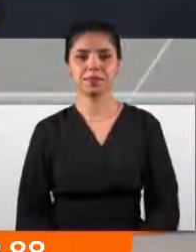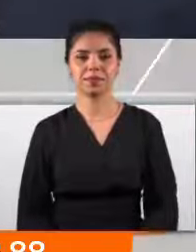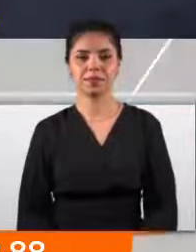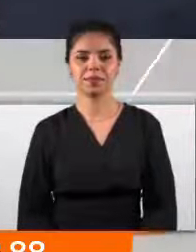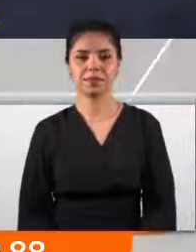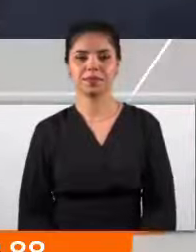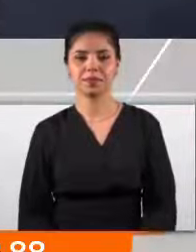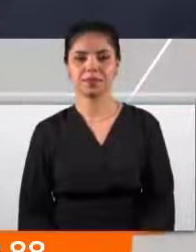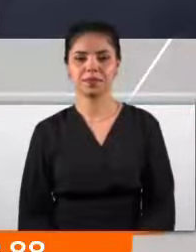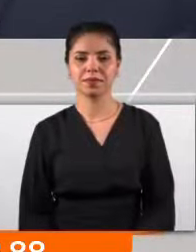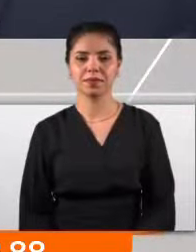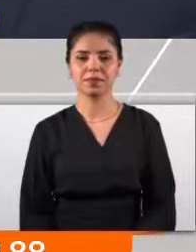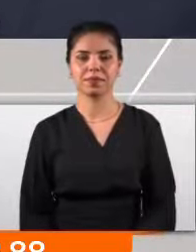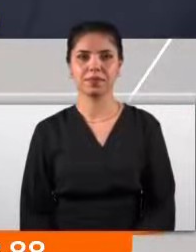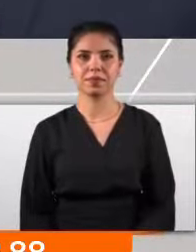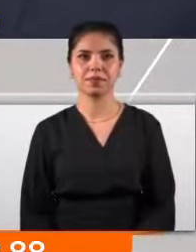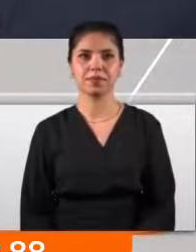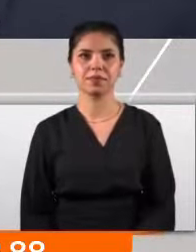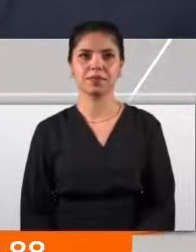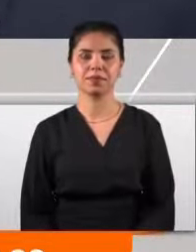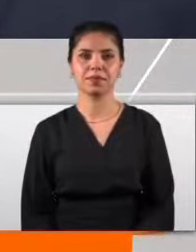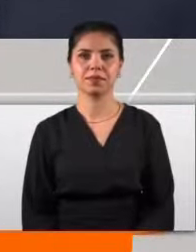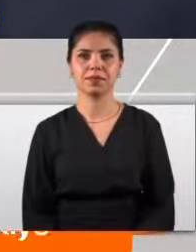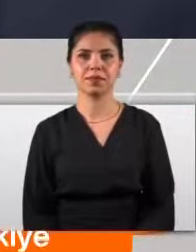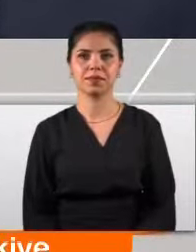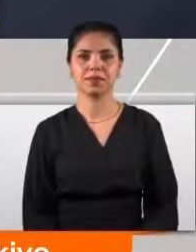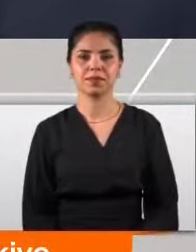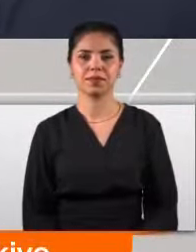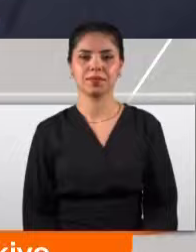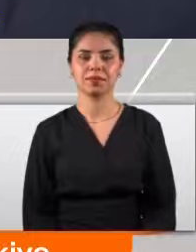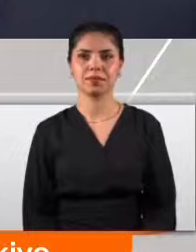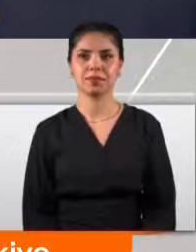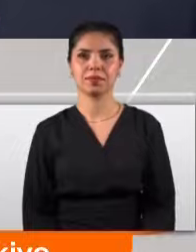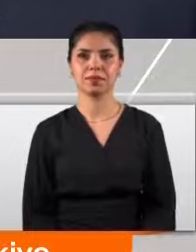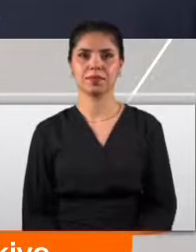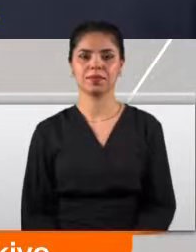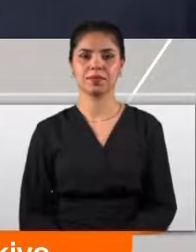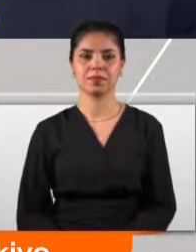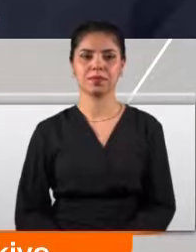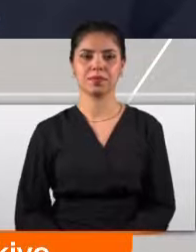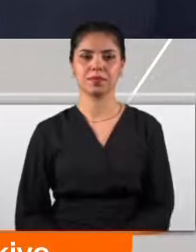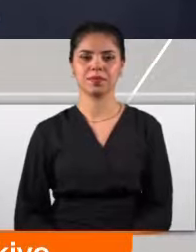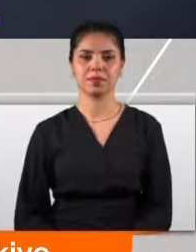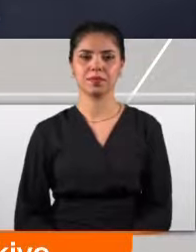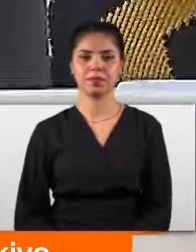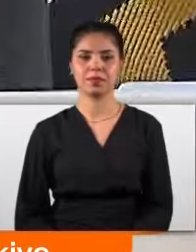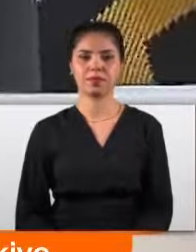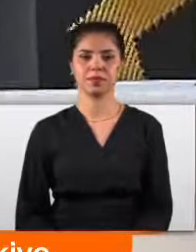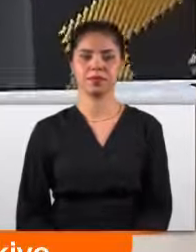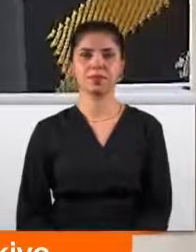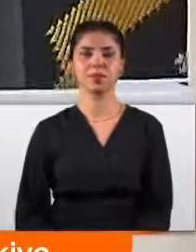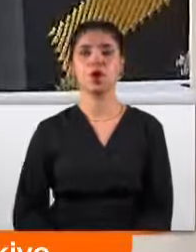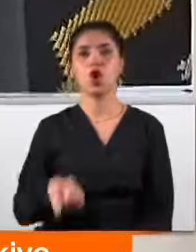Emeklilerin gelirini arttıracak, alım güçlerini yükseltecek bir düzenleme paketi de gelmiş olacak.